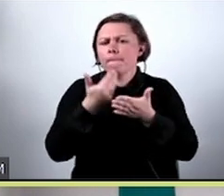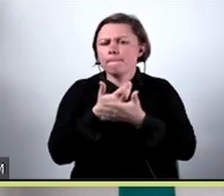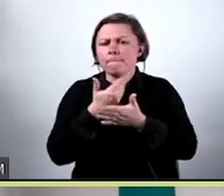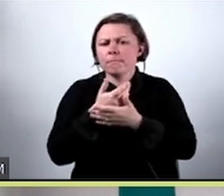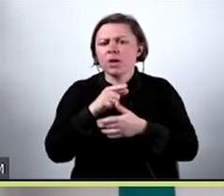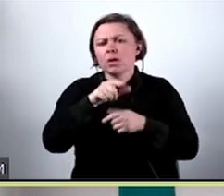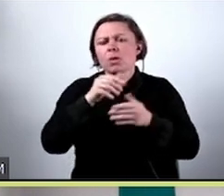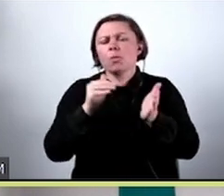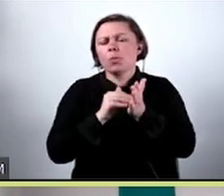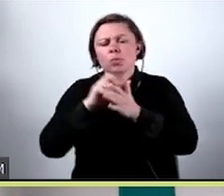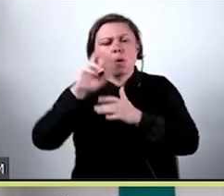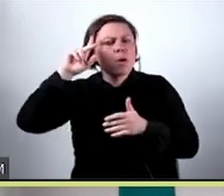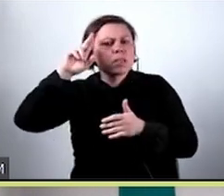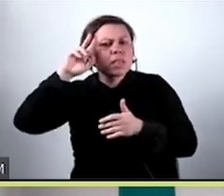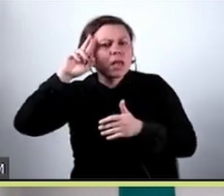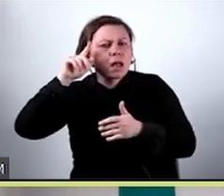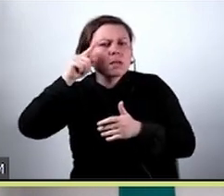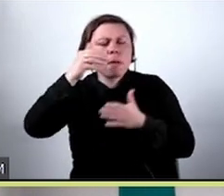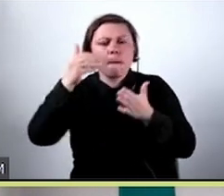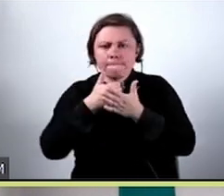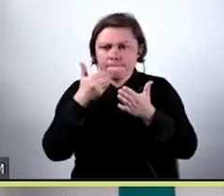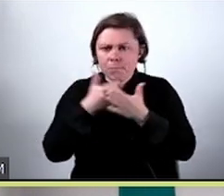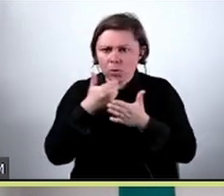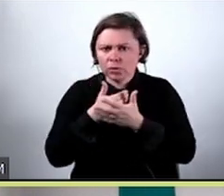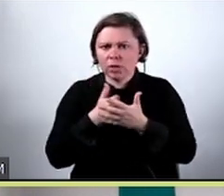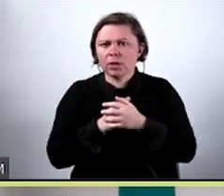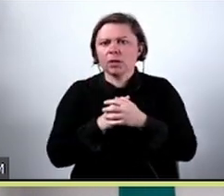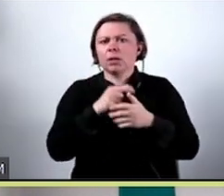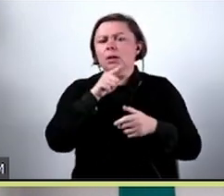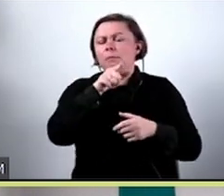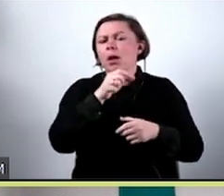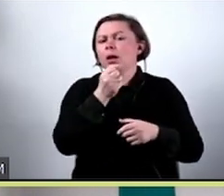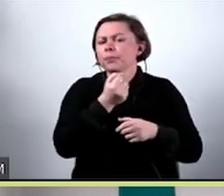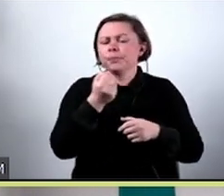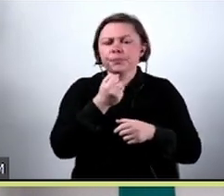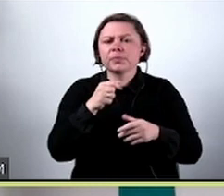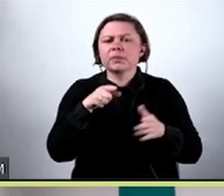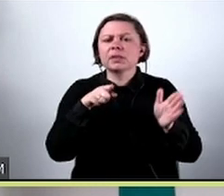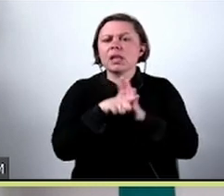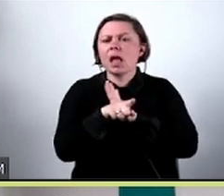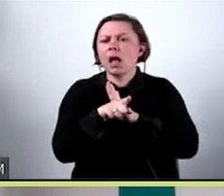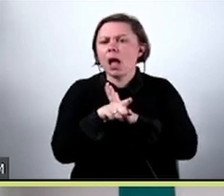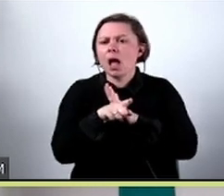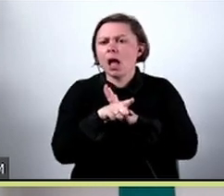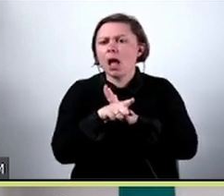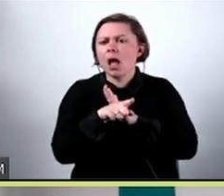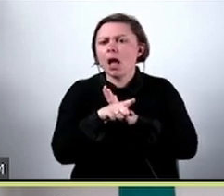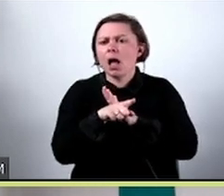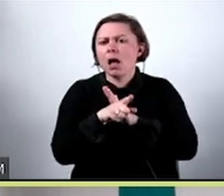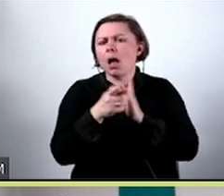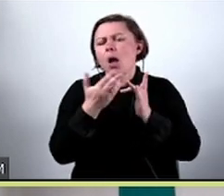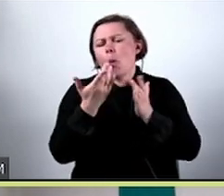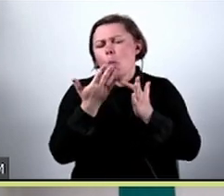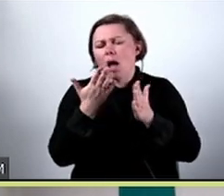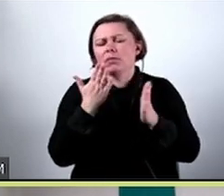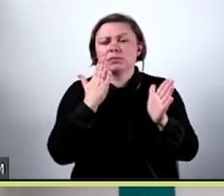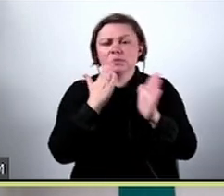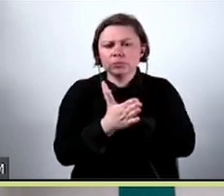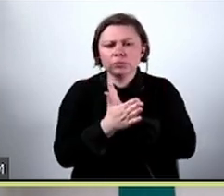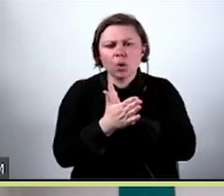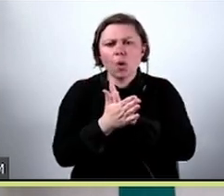interpretowalności modeli, które ma zastosowanie głównie dla tych modeli prostszych. W ogóle